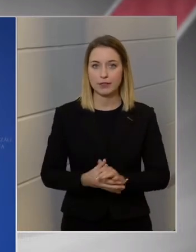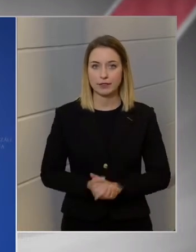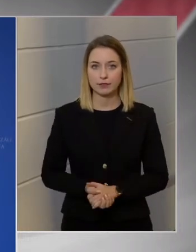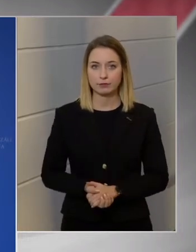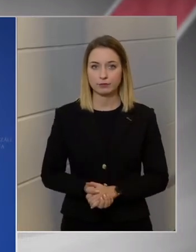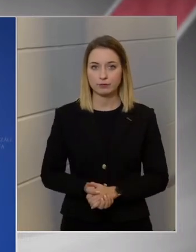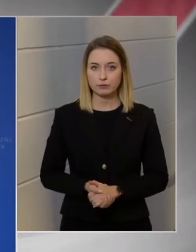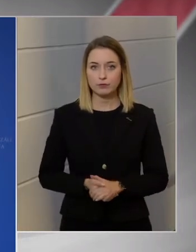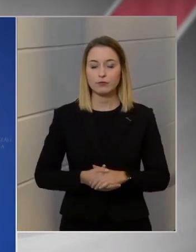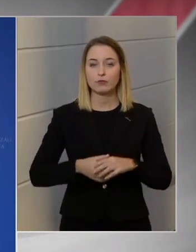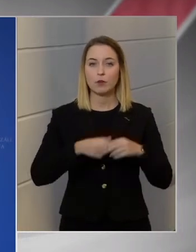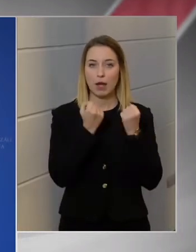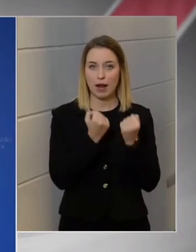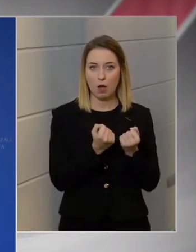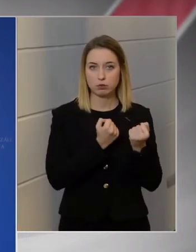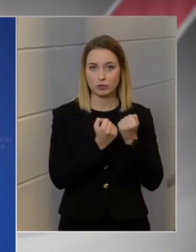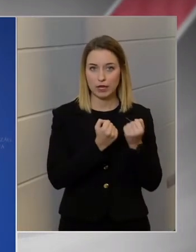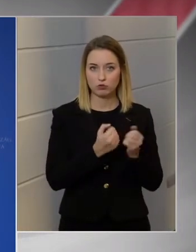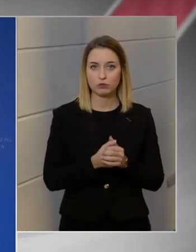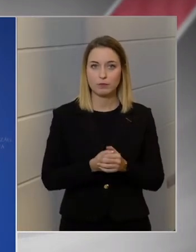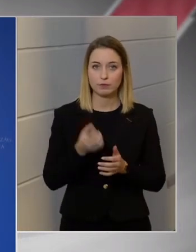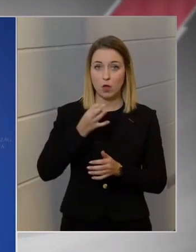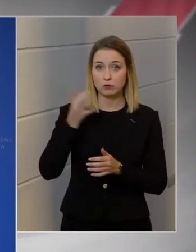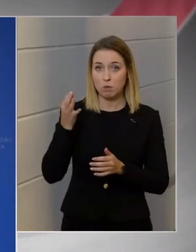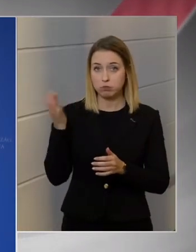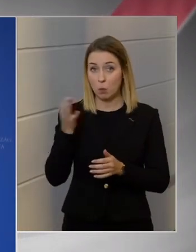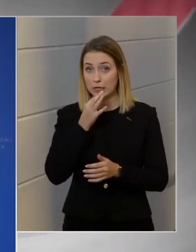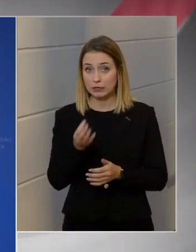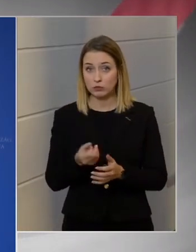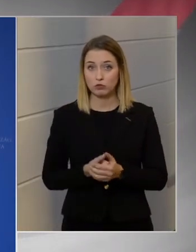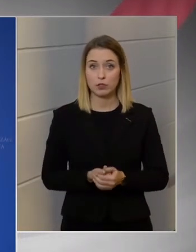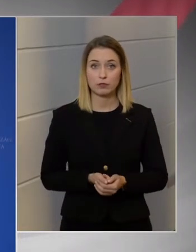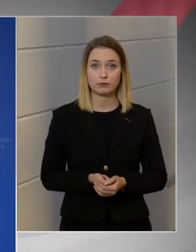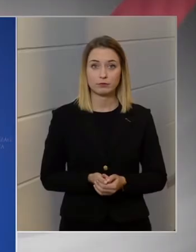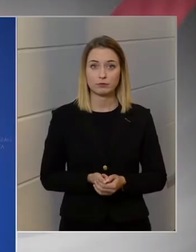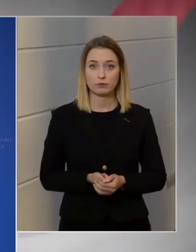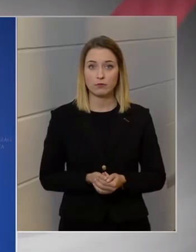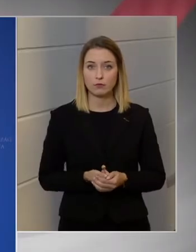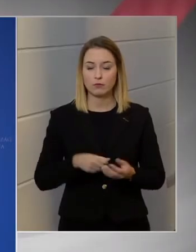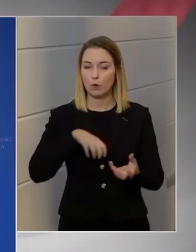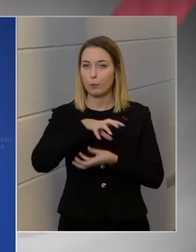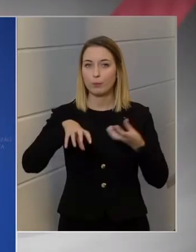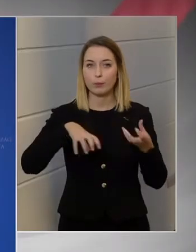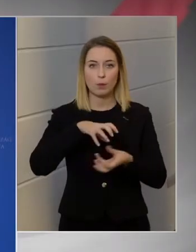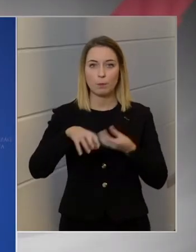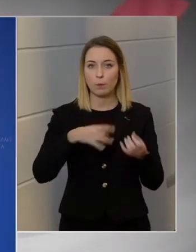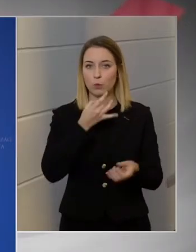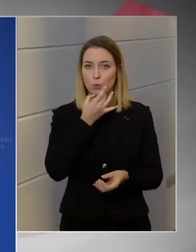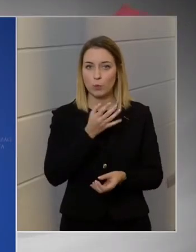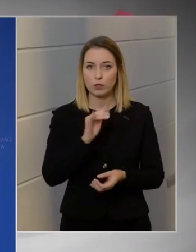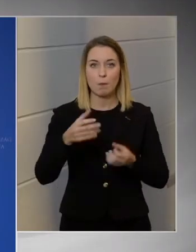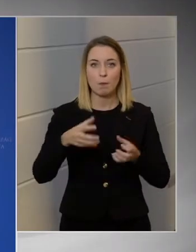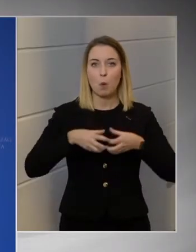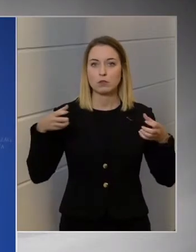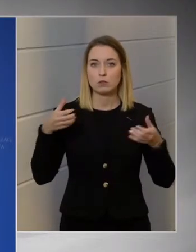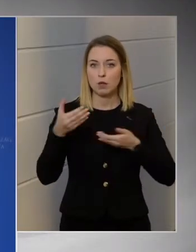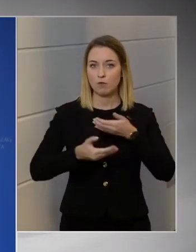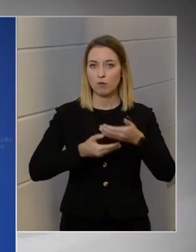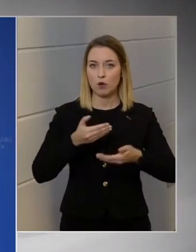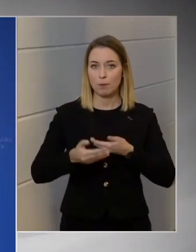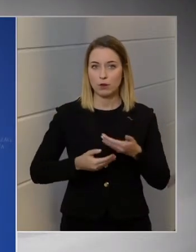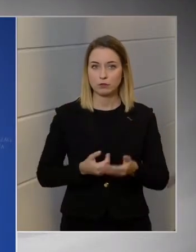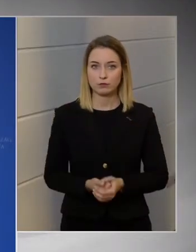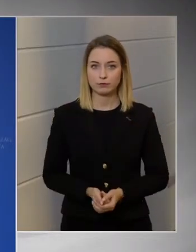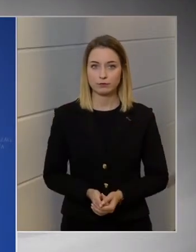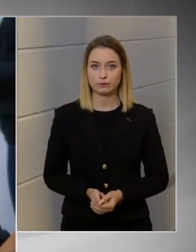megállapodást. Ez napok kérdése? Nem, mert ez egy-nagyon sokkal bonyolultabb és hosszabb folyamat, de néhány